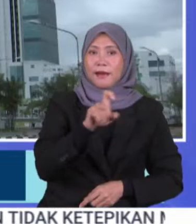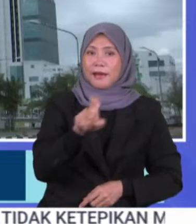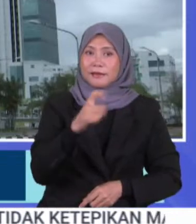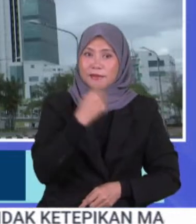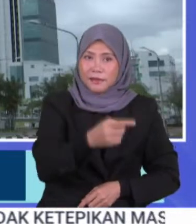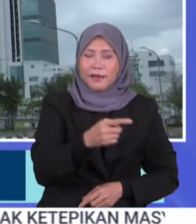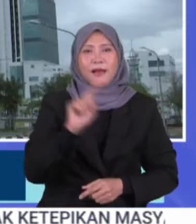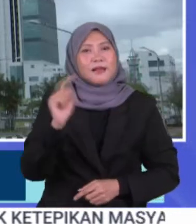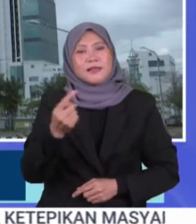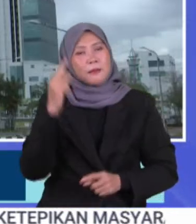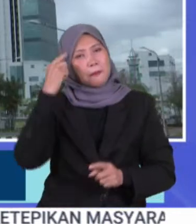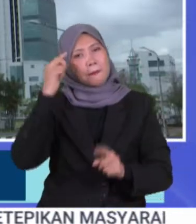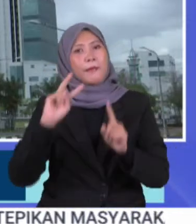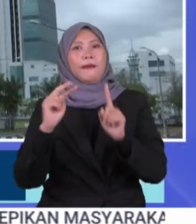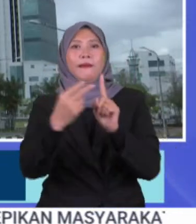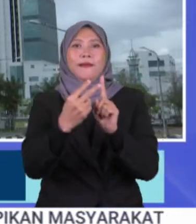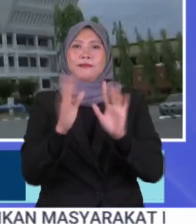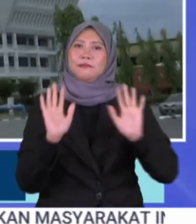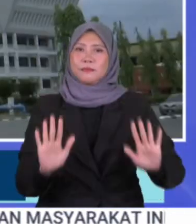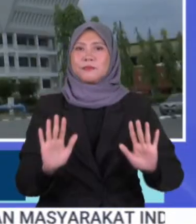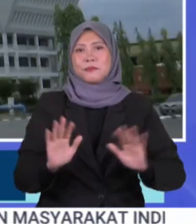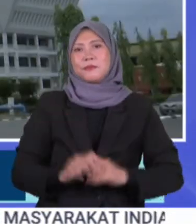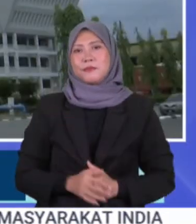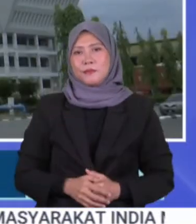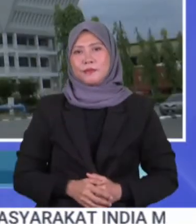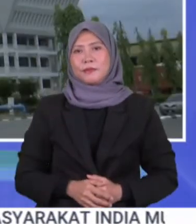disifatkan sebagai pandangan peribadi beliau